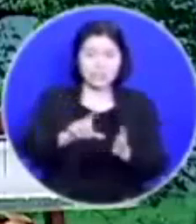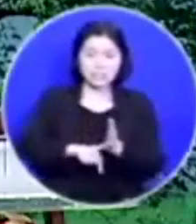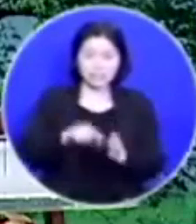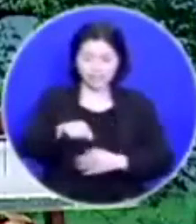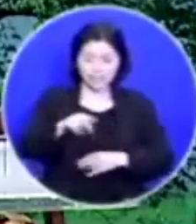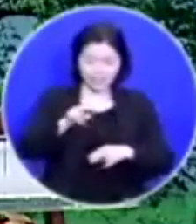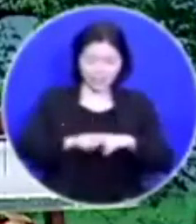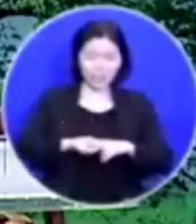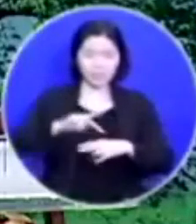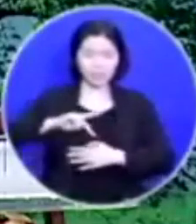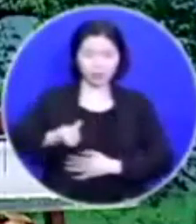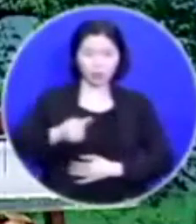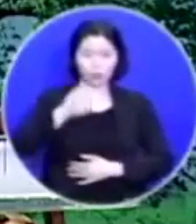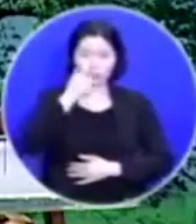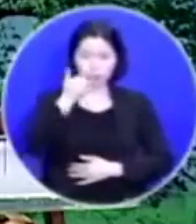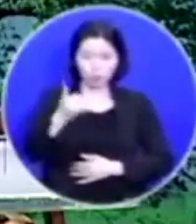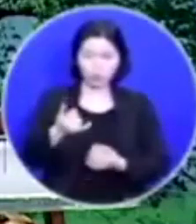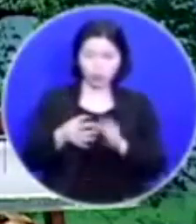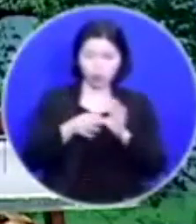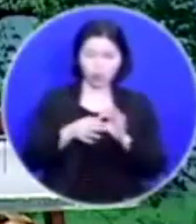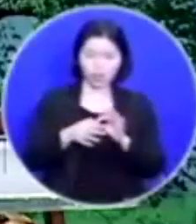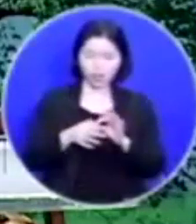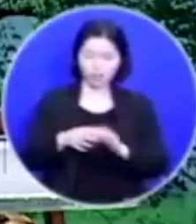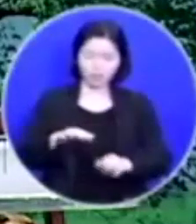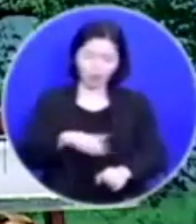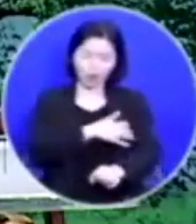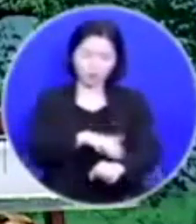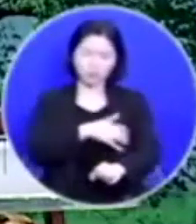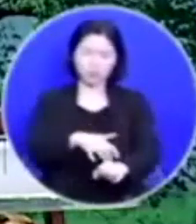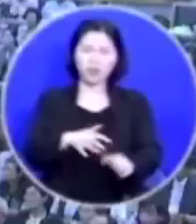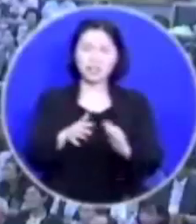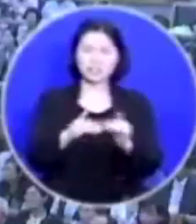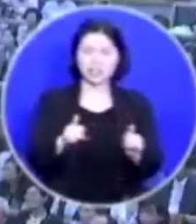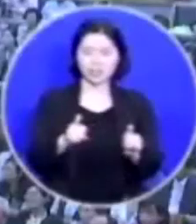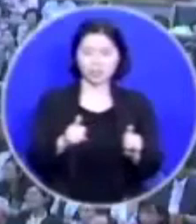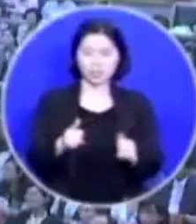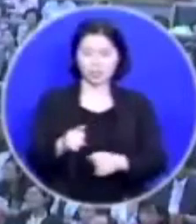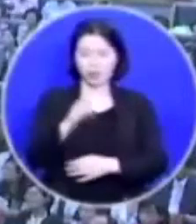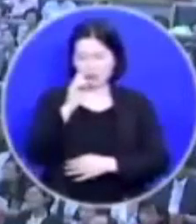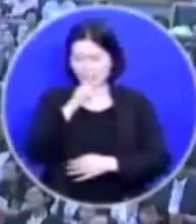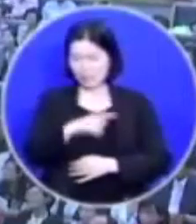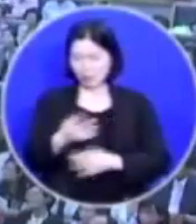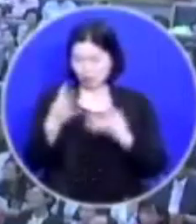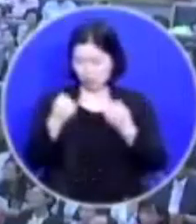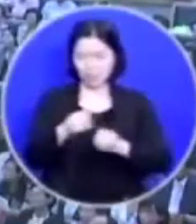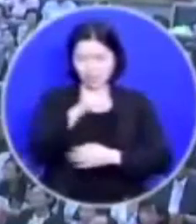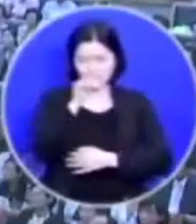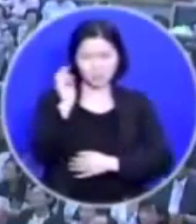부모님과의 관계가 불편하신 분들이 틀림없이 많으실 겁니다